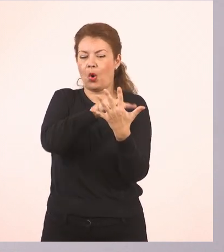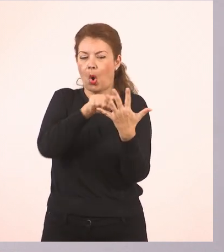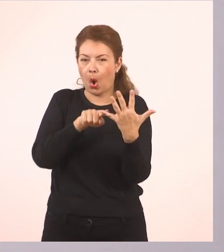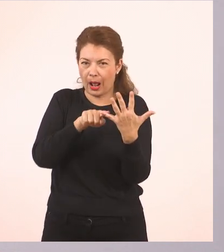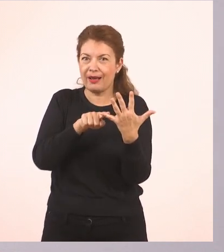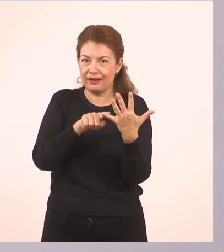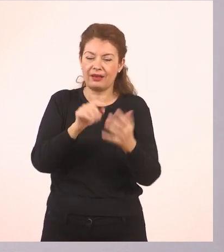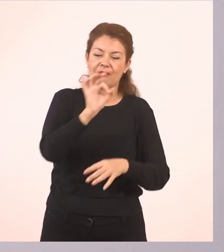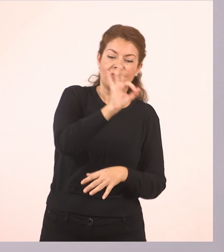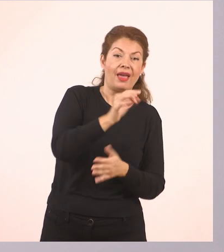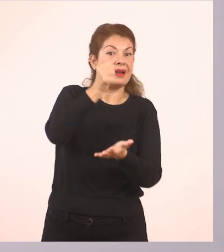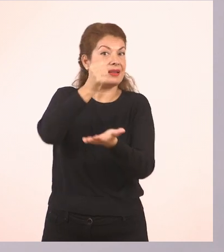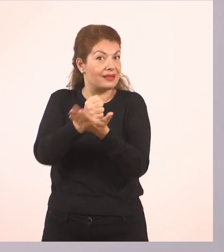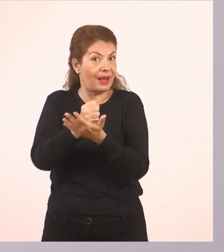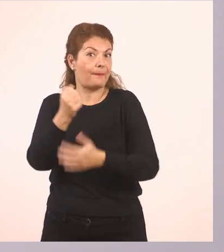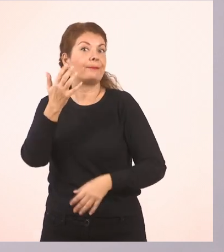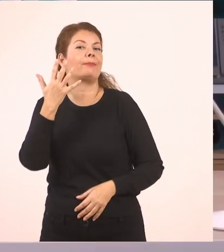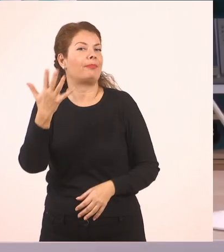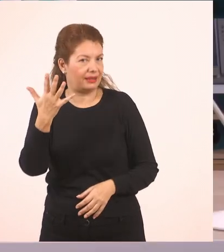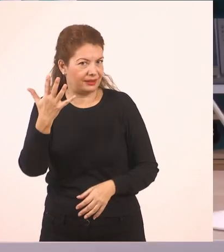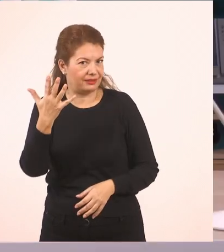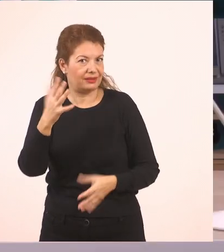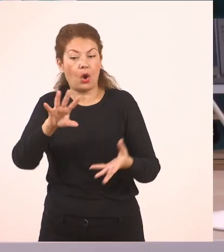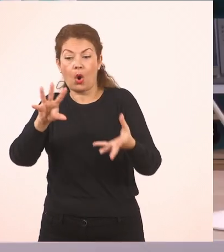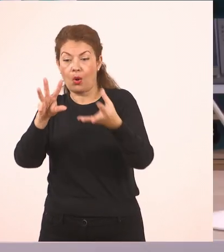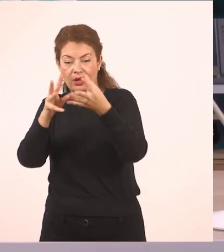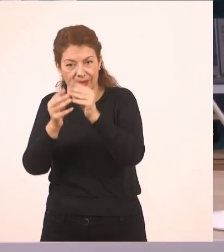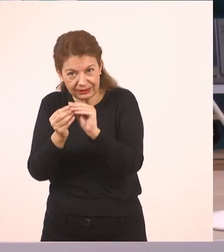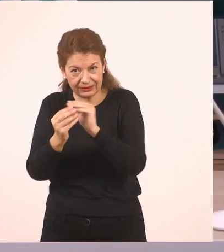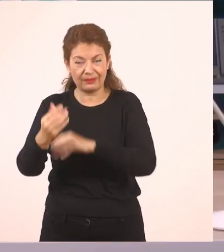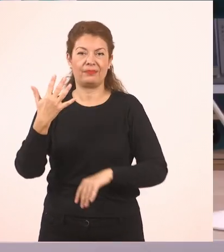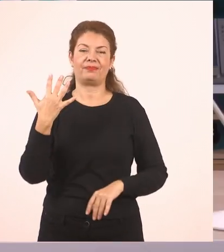όλους πίσω από την πλάτη μου, με ανεβάζουν στο 5.